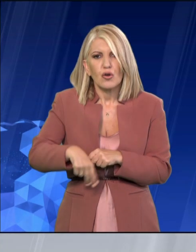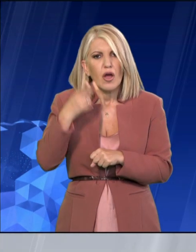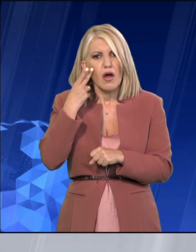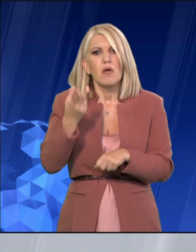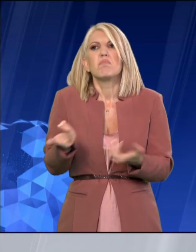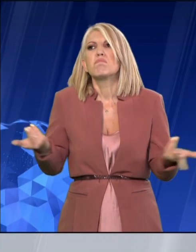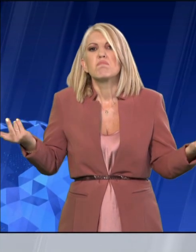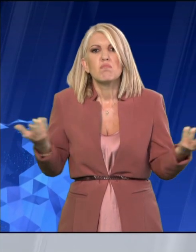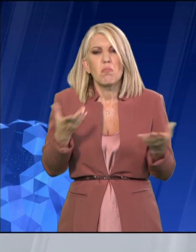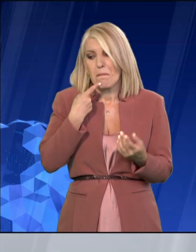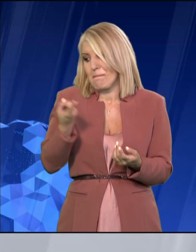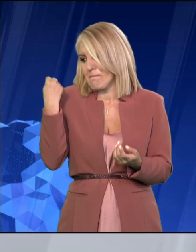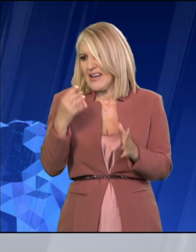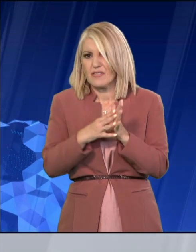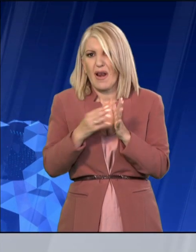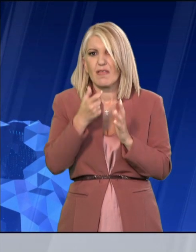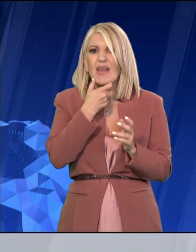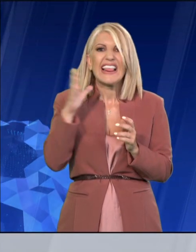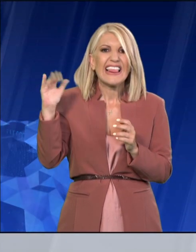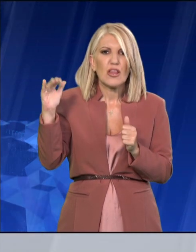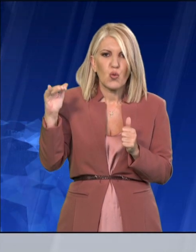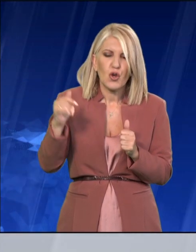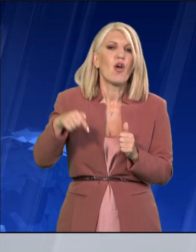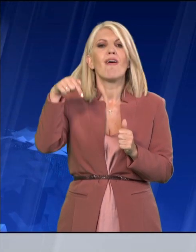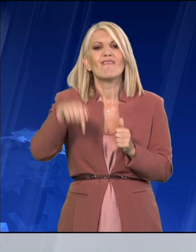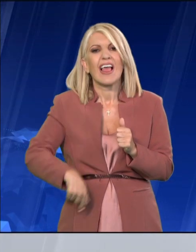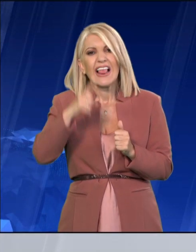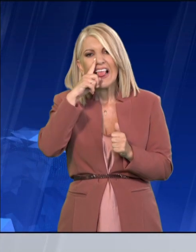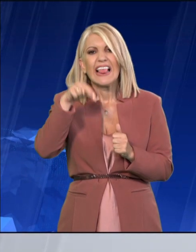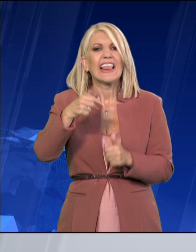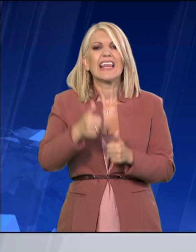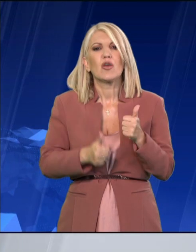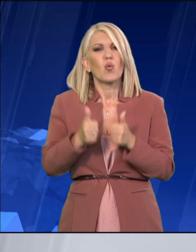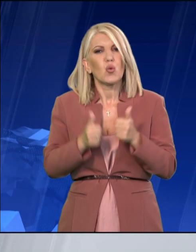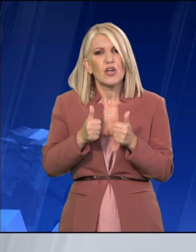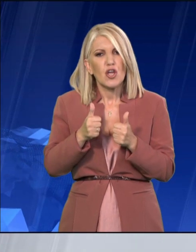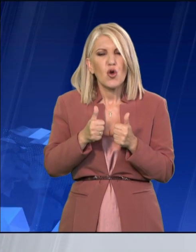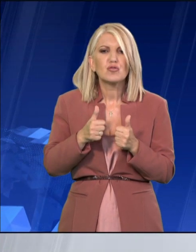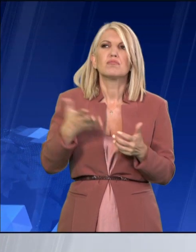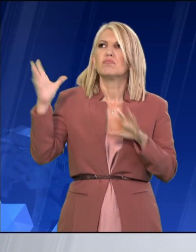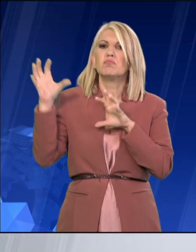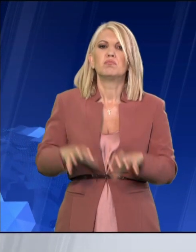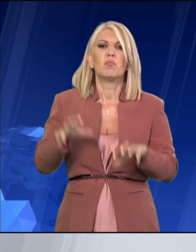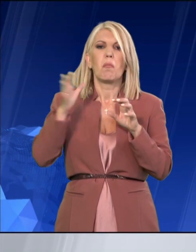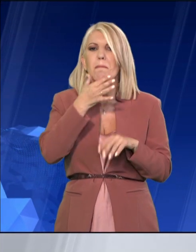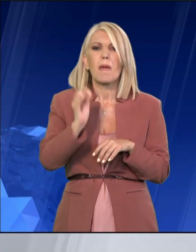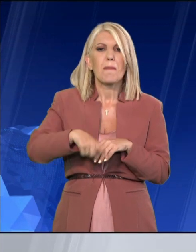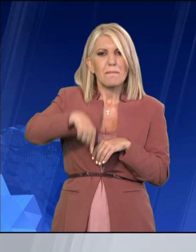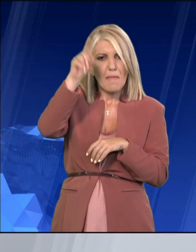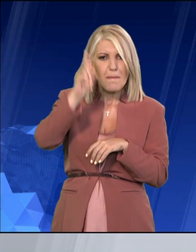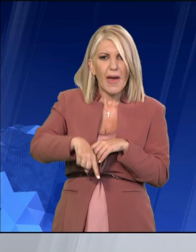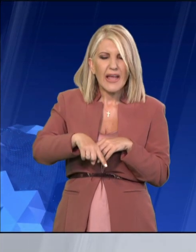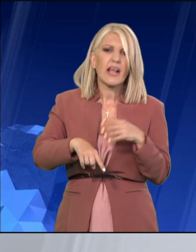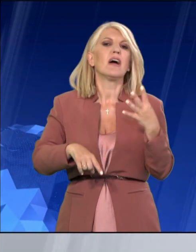καύσωνα αλλά και φέτος ο Ιούνιος δεν ήταν συνηθισμένος γιατί μέσα σε μία μέρα μπορούσαμε να βιώσουμε και τις